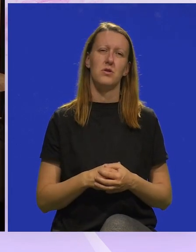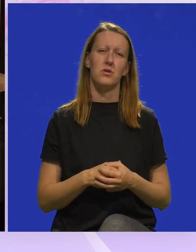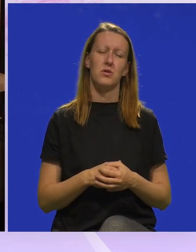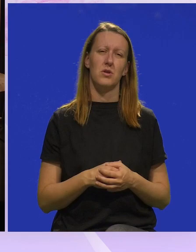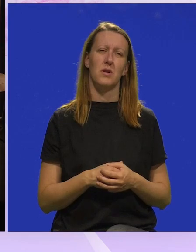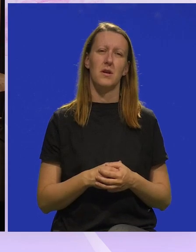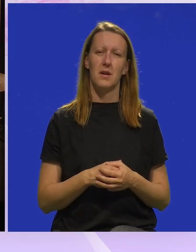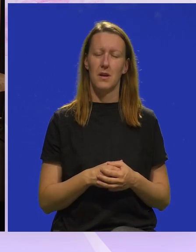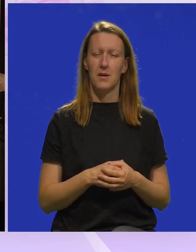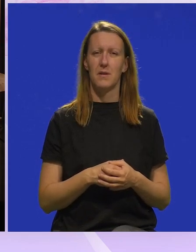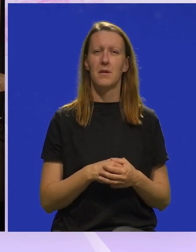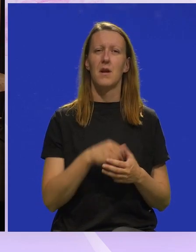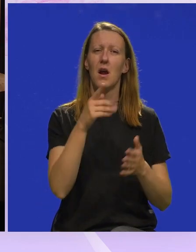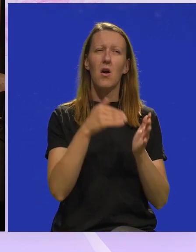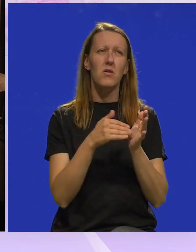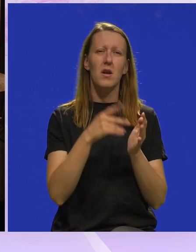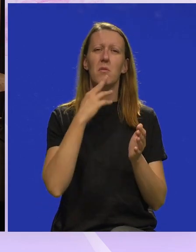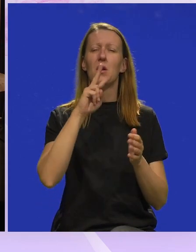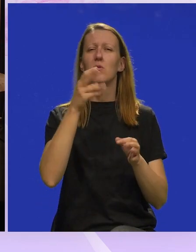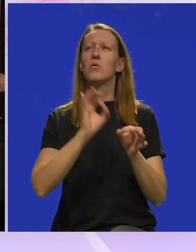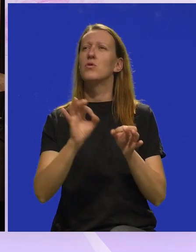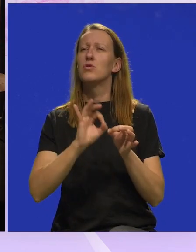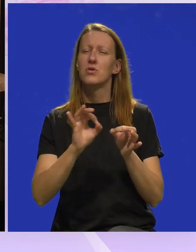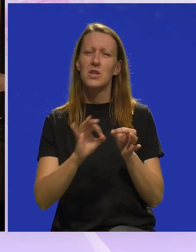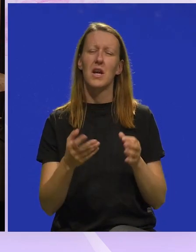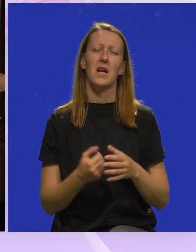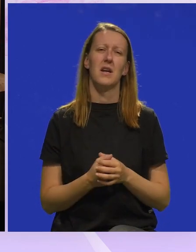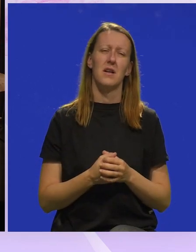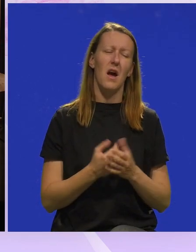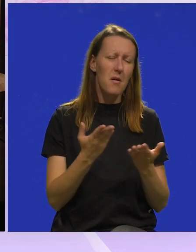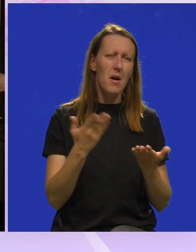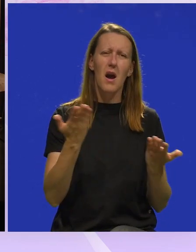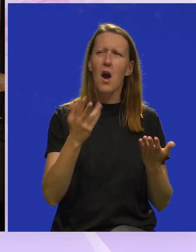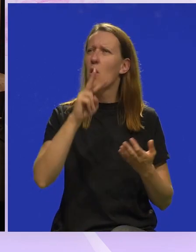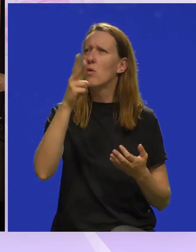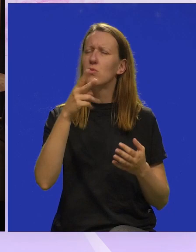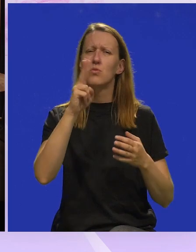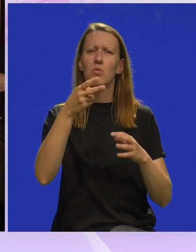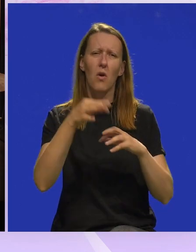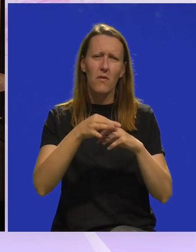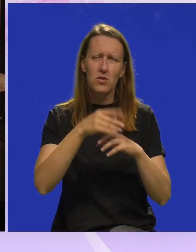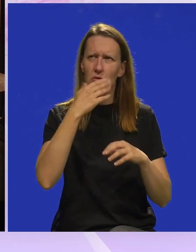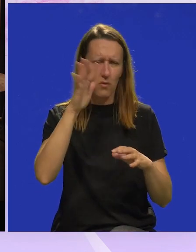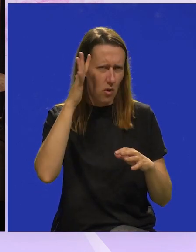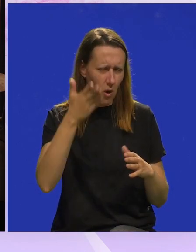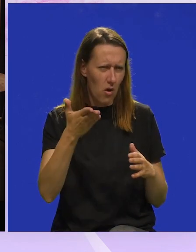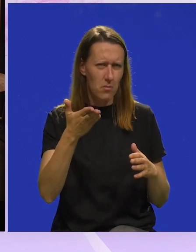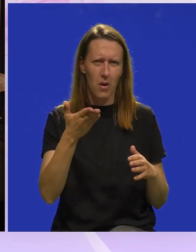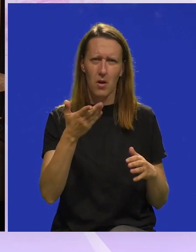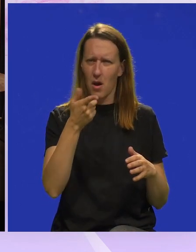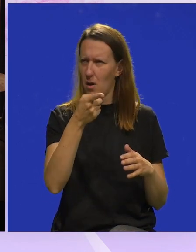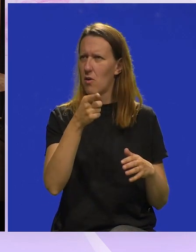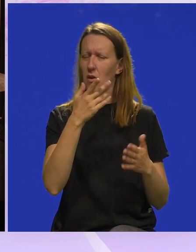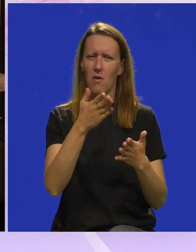nek odrade sad kako treba, a na drugom nek štede. Ma, kako drugom ječanjem? Ma će se bine normalne? Ma eto,